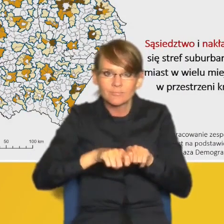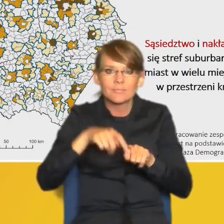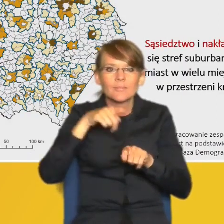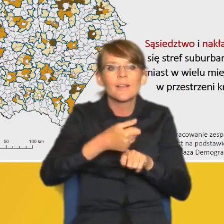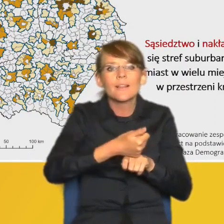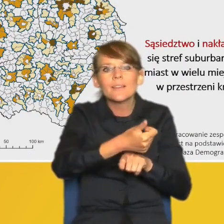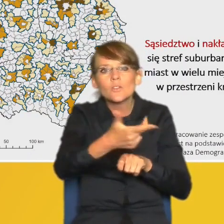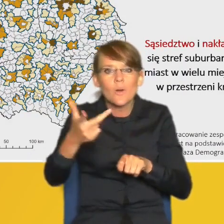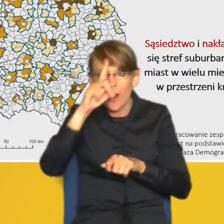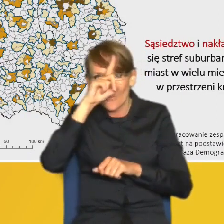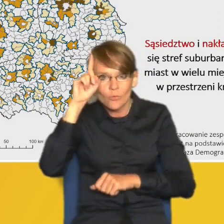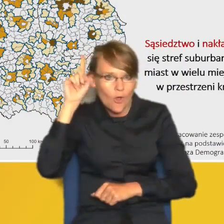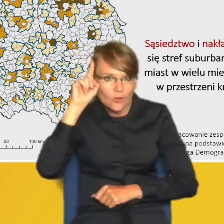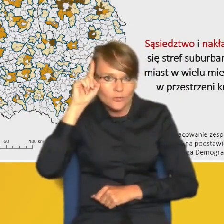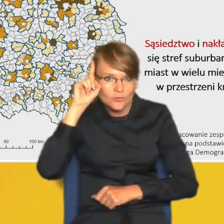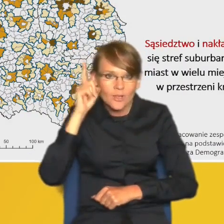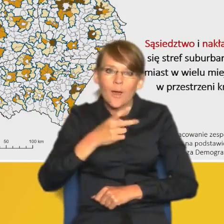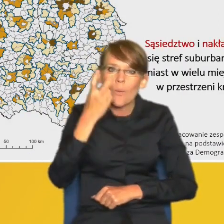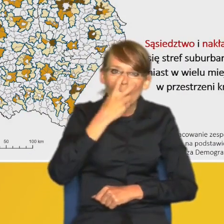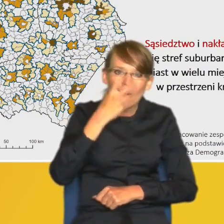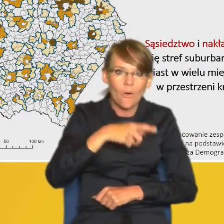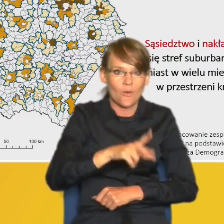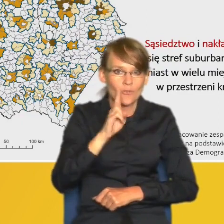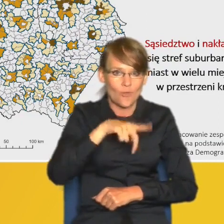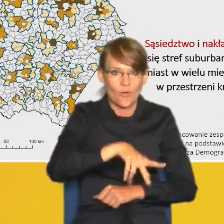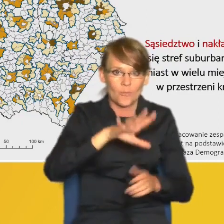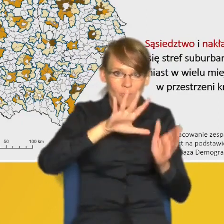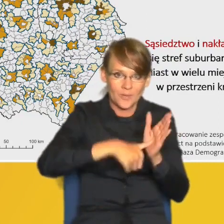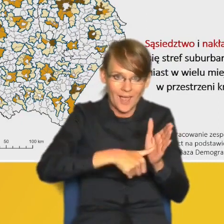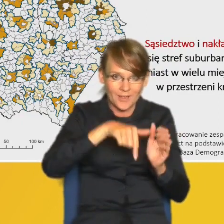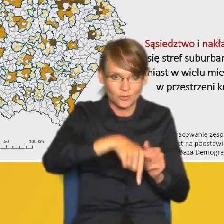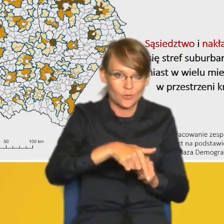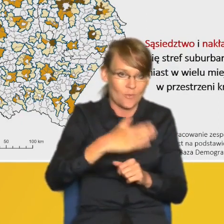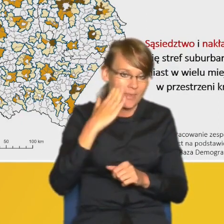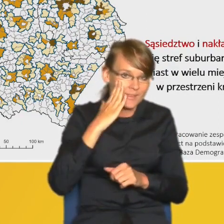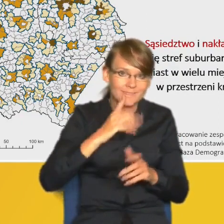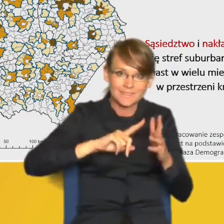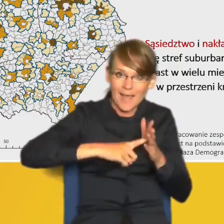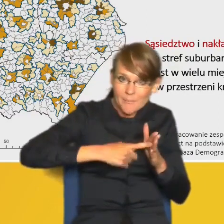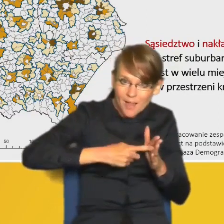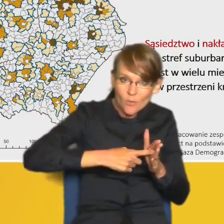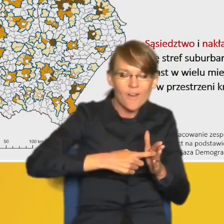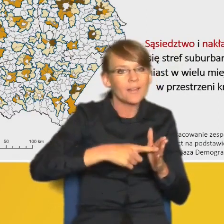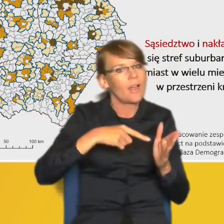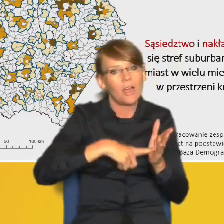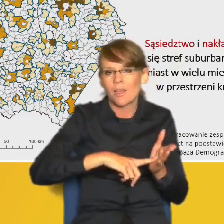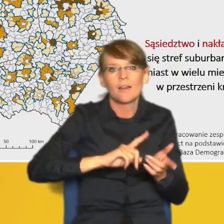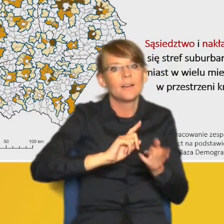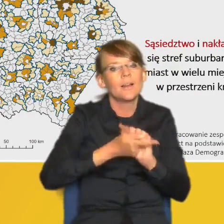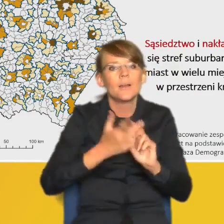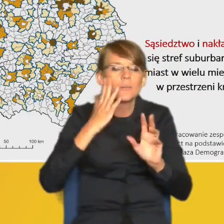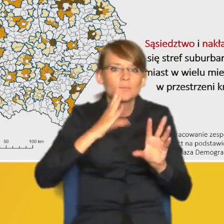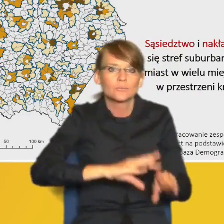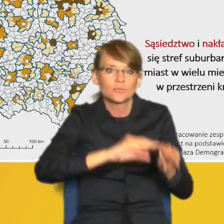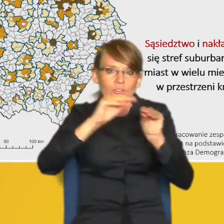demograficznych dotyczących wymeldowań z ośrodków rdzeniowych do strefy podmiejskiej. Uwzględniliśmy